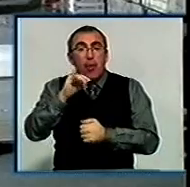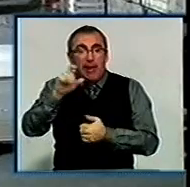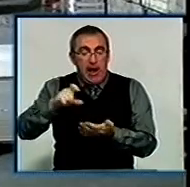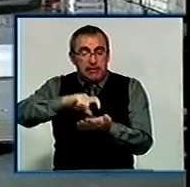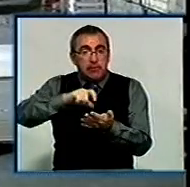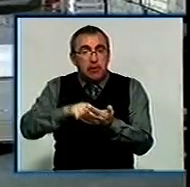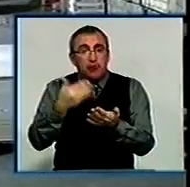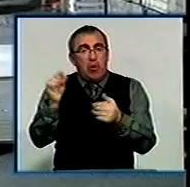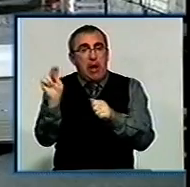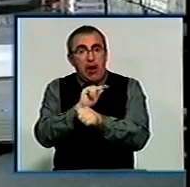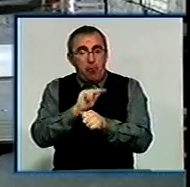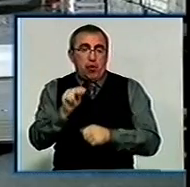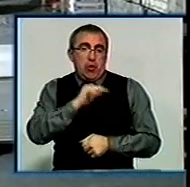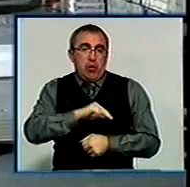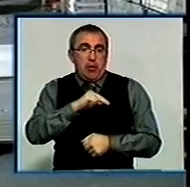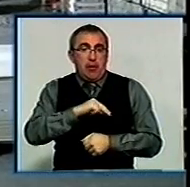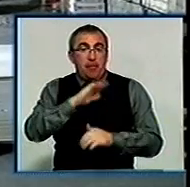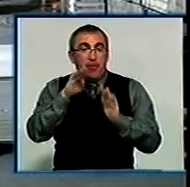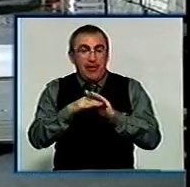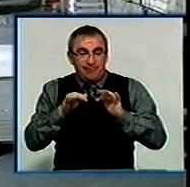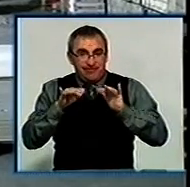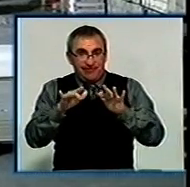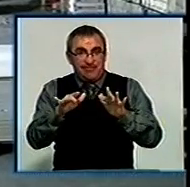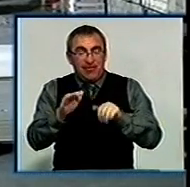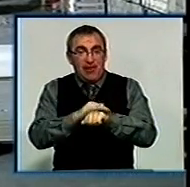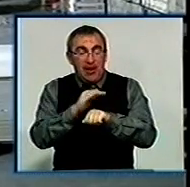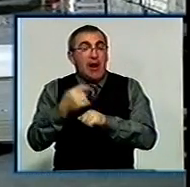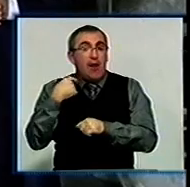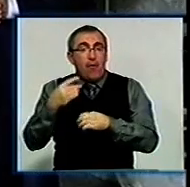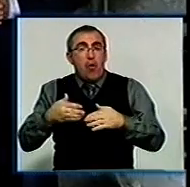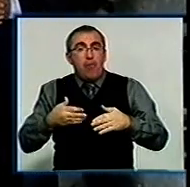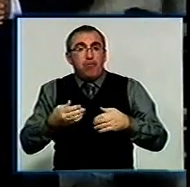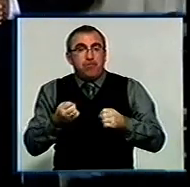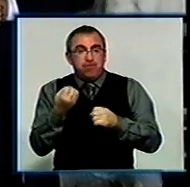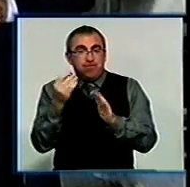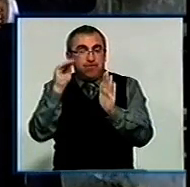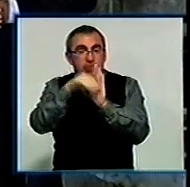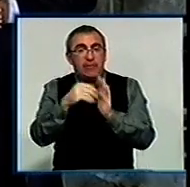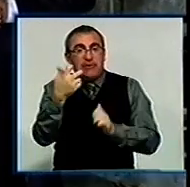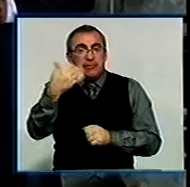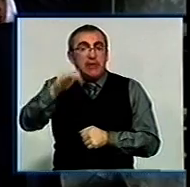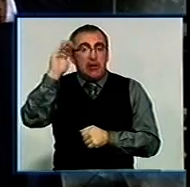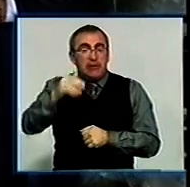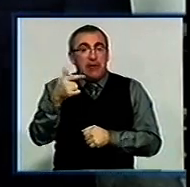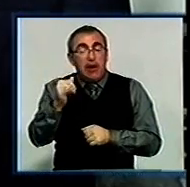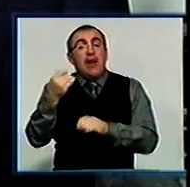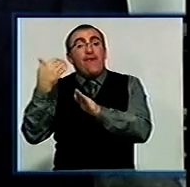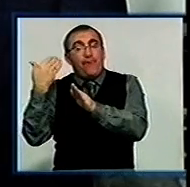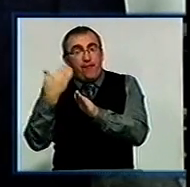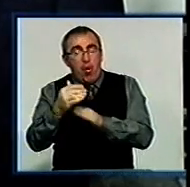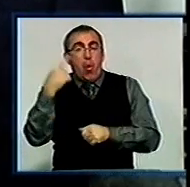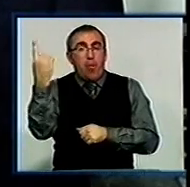залі нині тривають ремонтні роботи. Під час благодійної акції жителі Кіровоградчини пожертвували 350 тисяч гривень. Ще стільки ж виділила